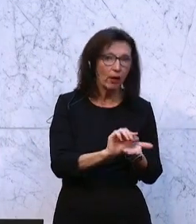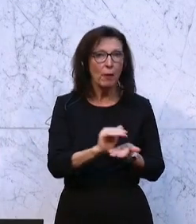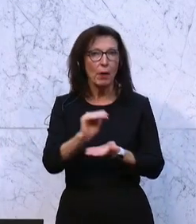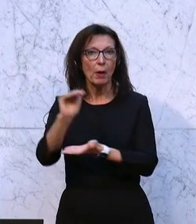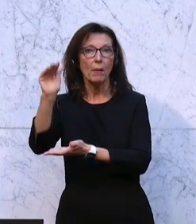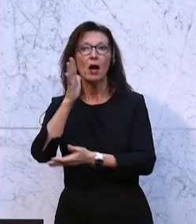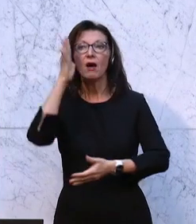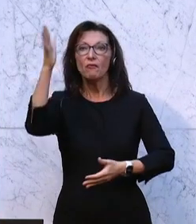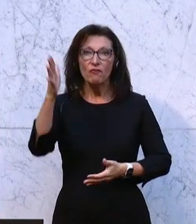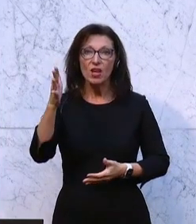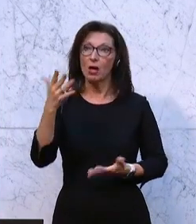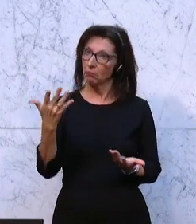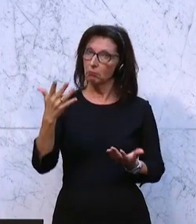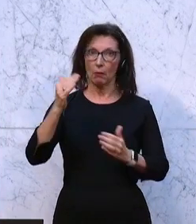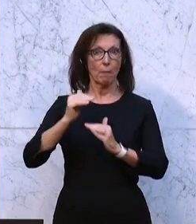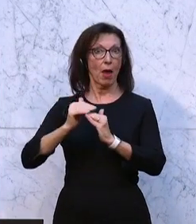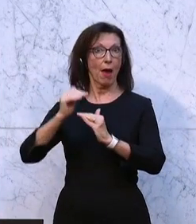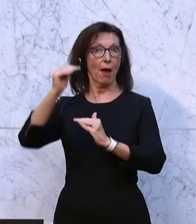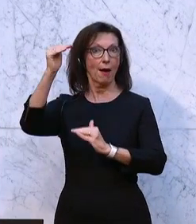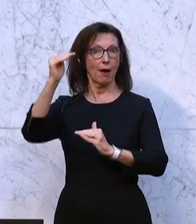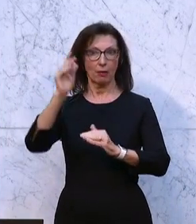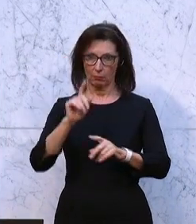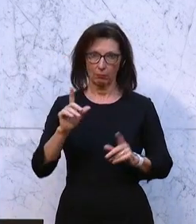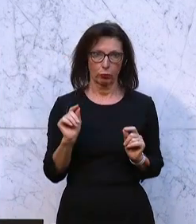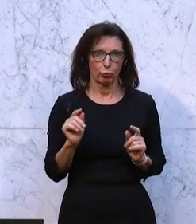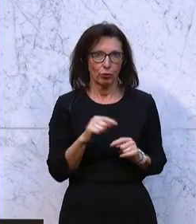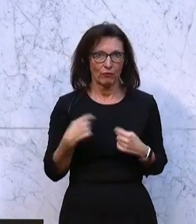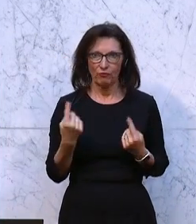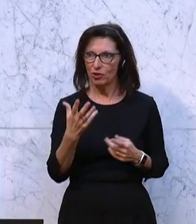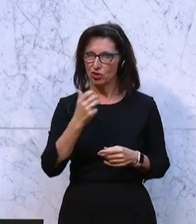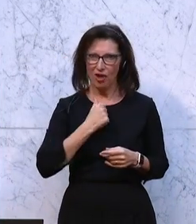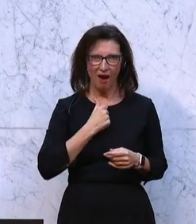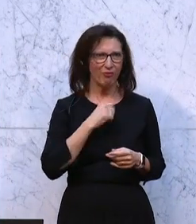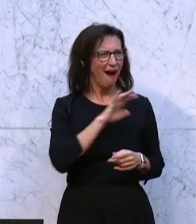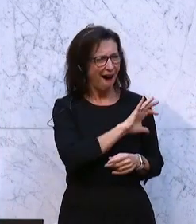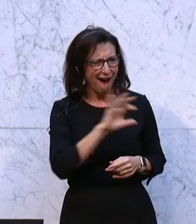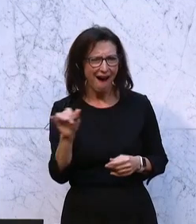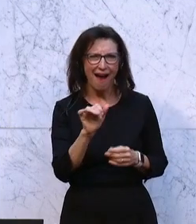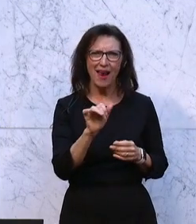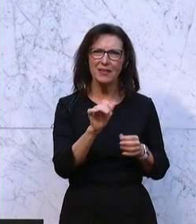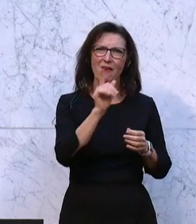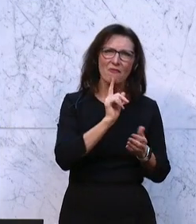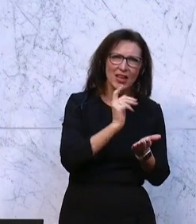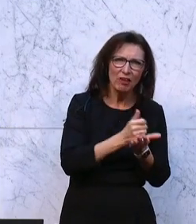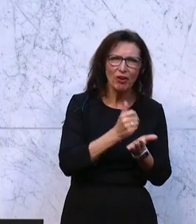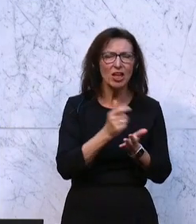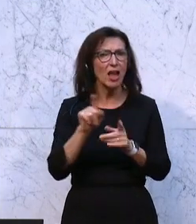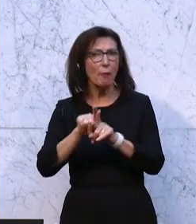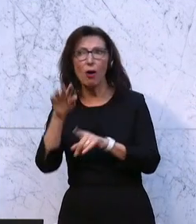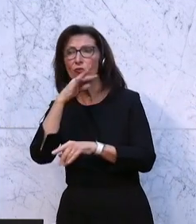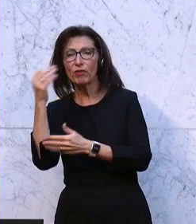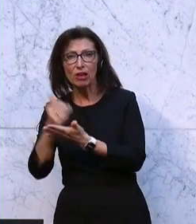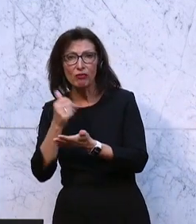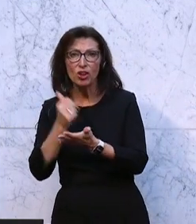Somit haben wir es geschafft, die Kaufkraft in allen Einkommenskategorien dementsprechend zu erhöhen, was